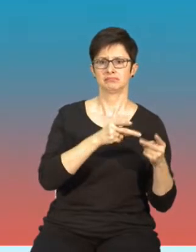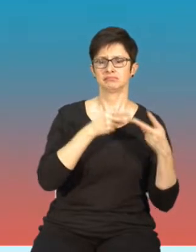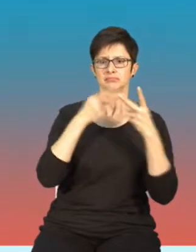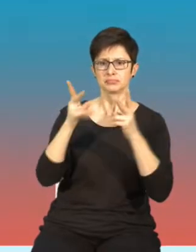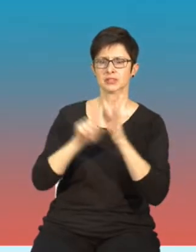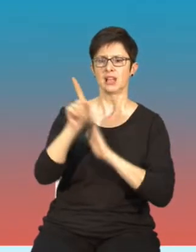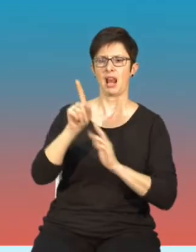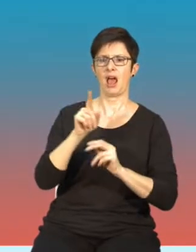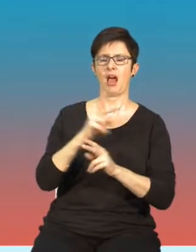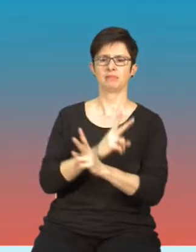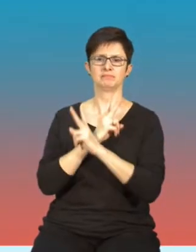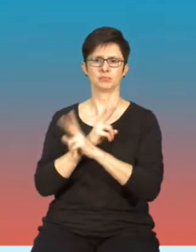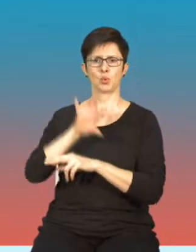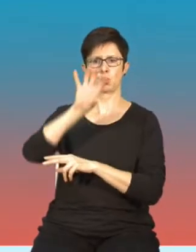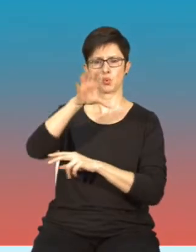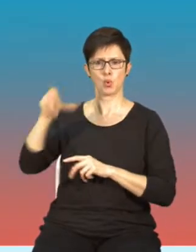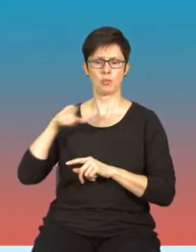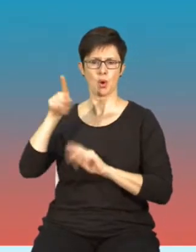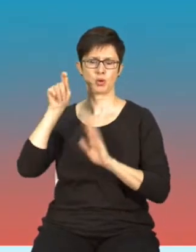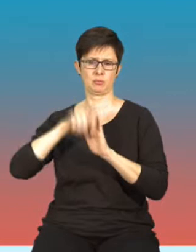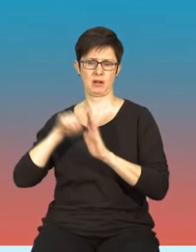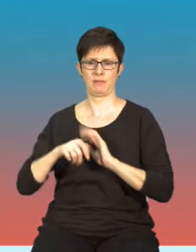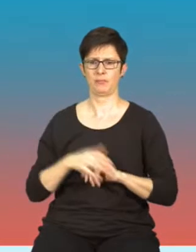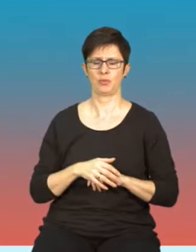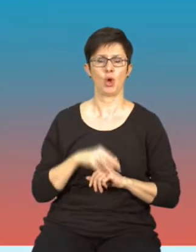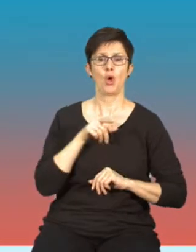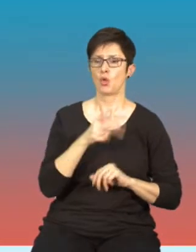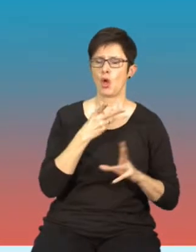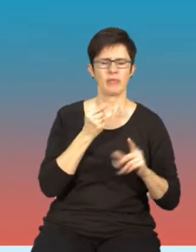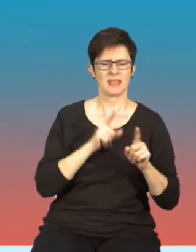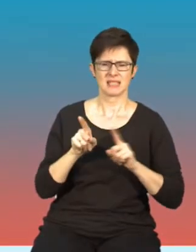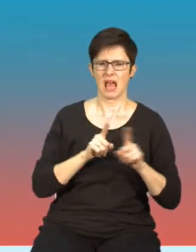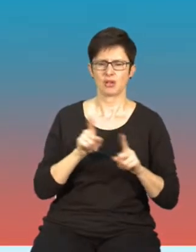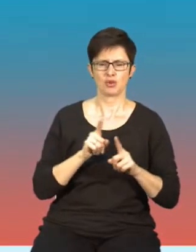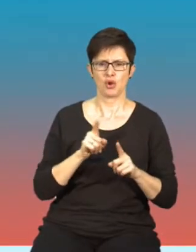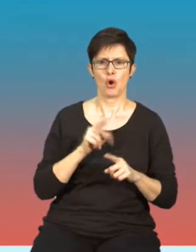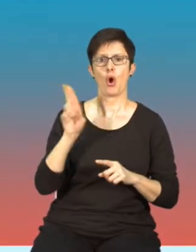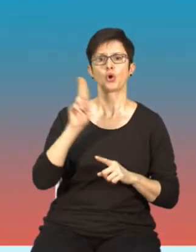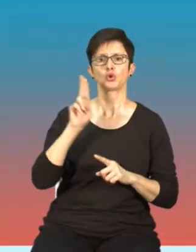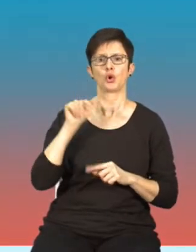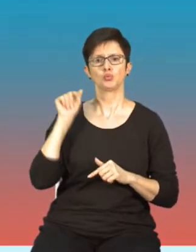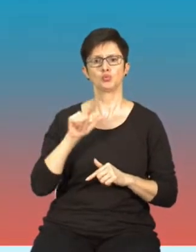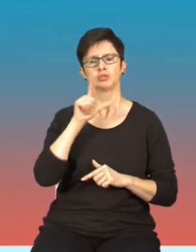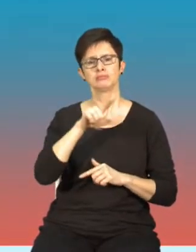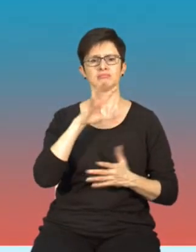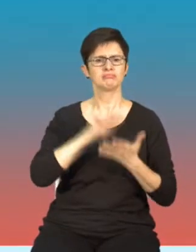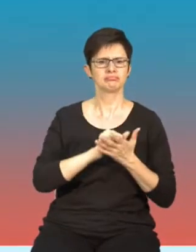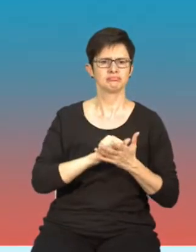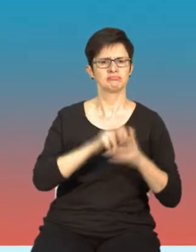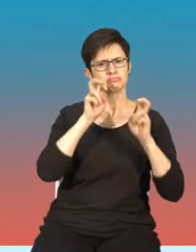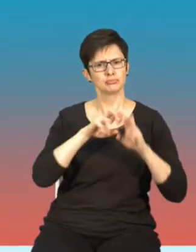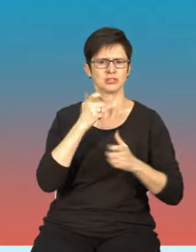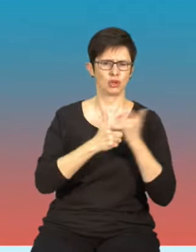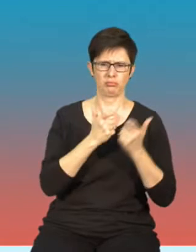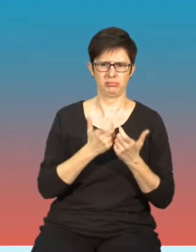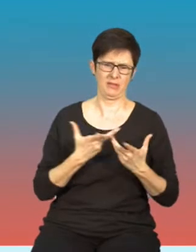Facebooka. Nie znaczy to, że ktoś musi się tym zająć. Wielokrotnie podnoszone są zarówno